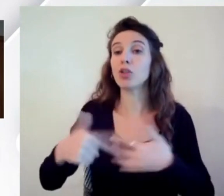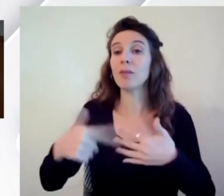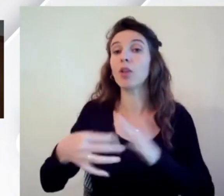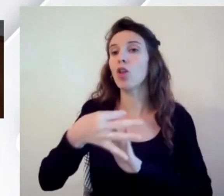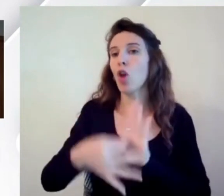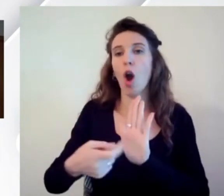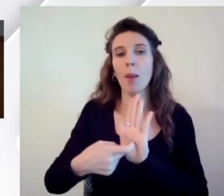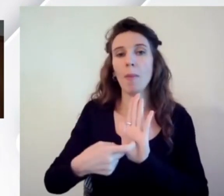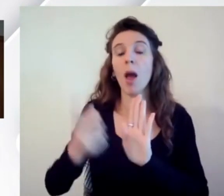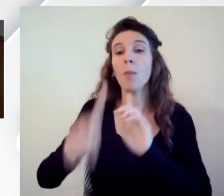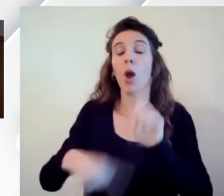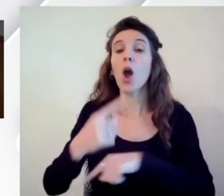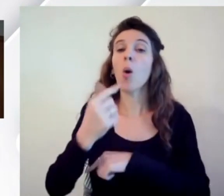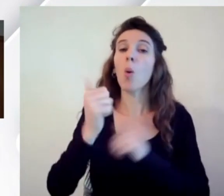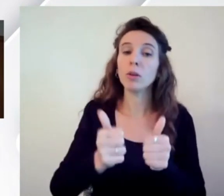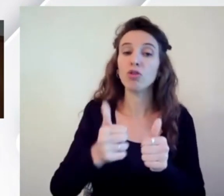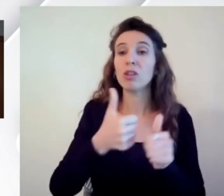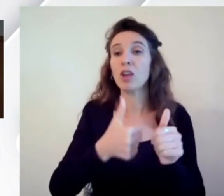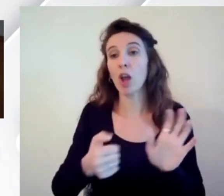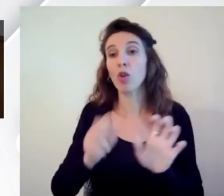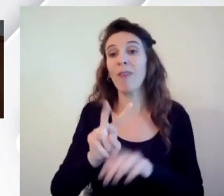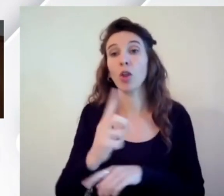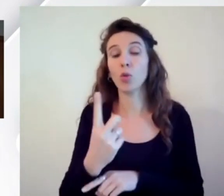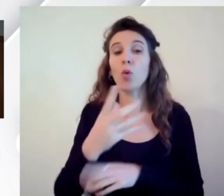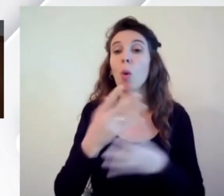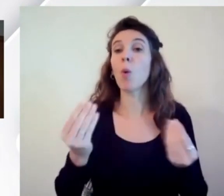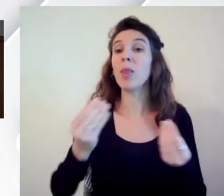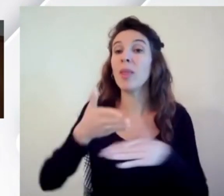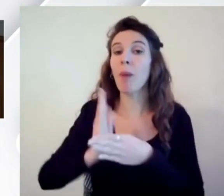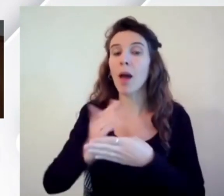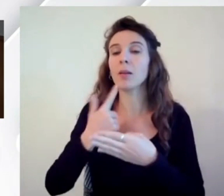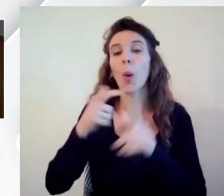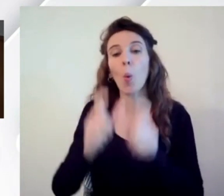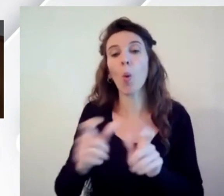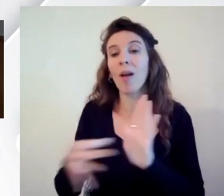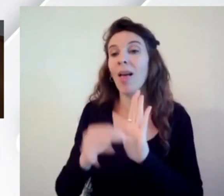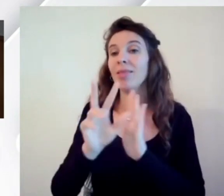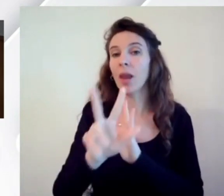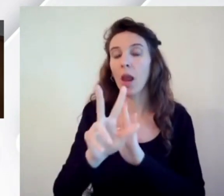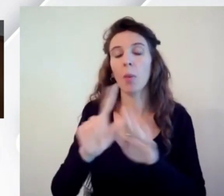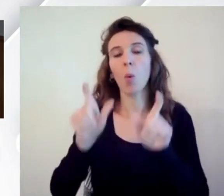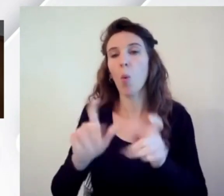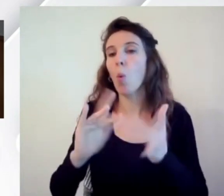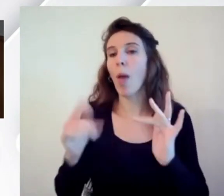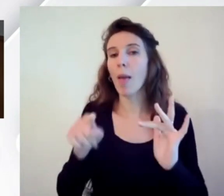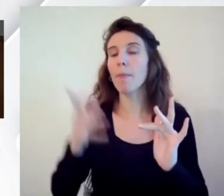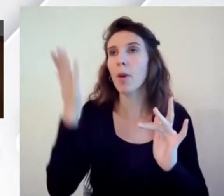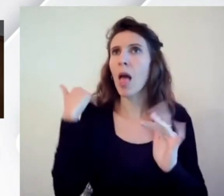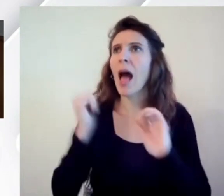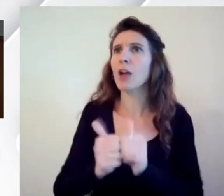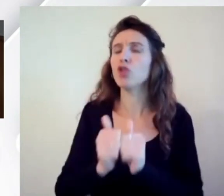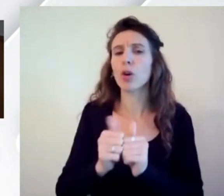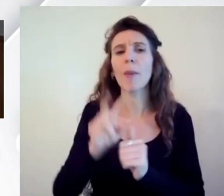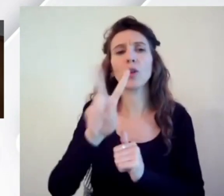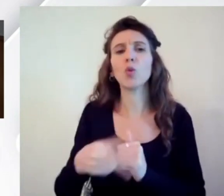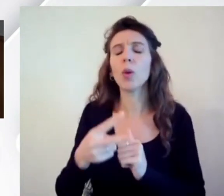la 11621 multiparte nella parte 3 quella che riguarda il web è stata aggiornata nel giugno del 2021